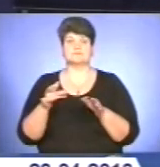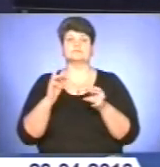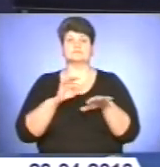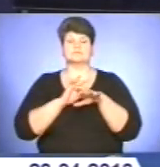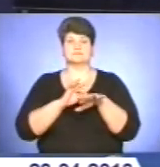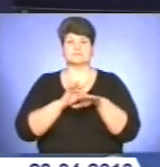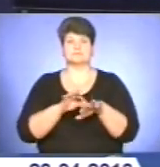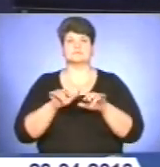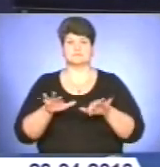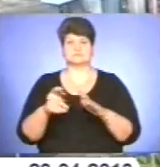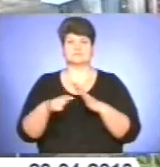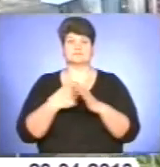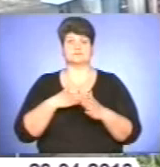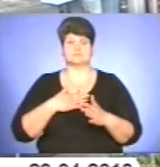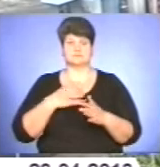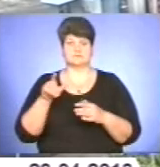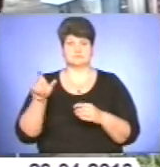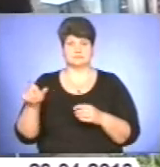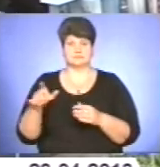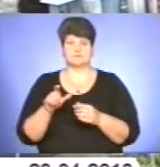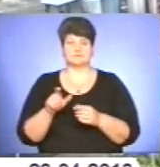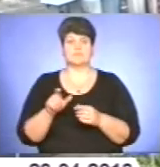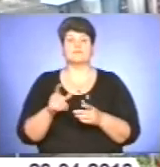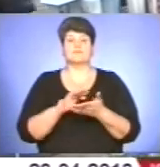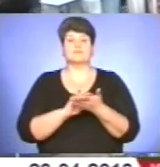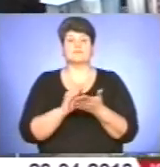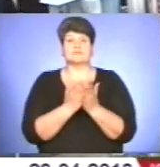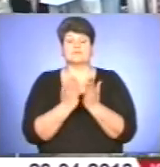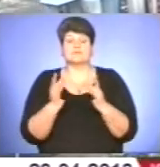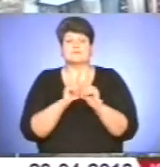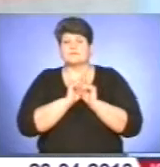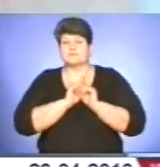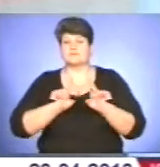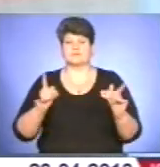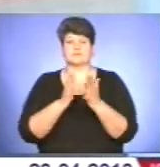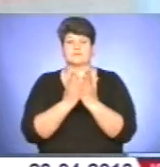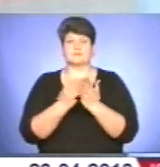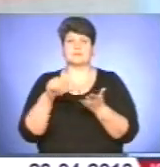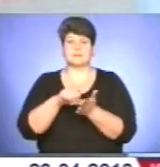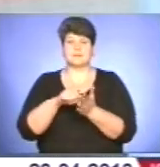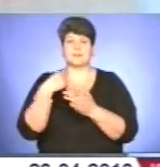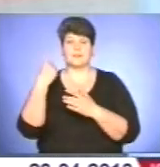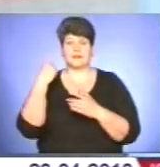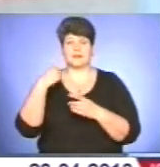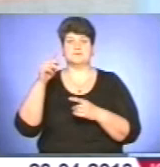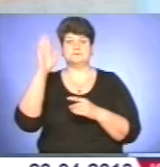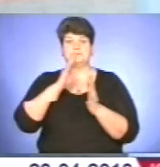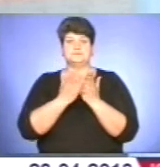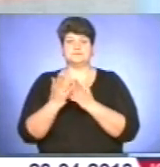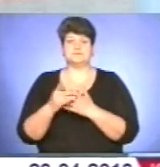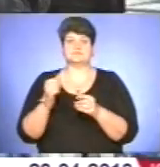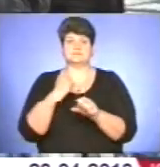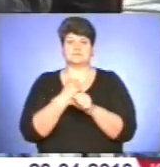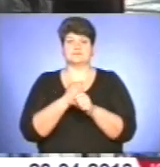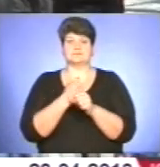наші кореспонденти. Виставку унікальних книг працівники обласної універсальної наукової бібліотеки влаштували просто неба.